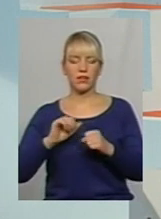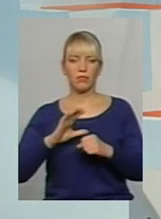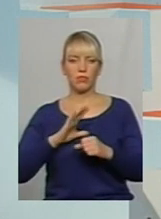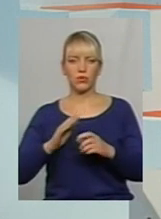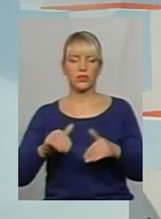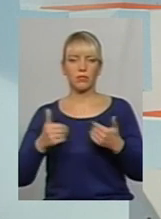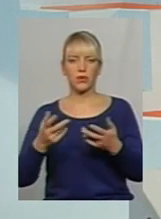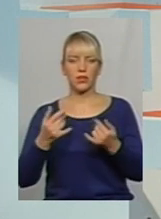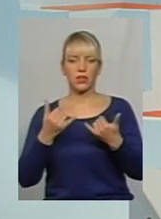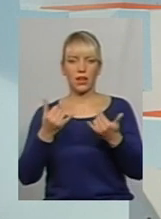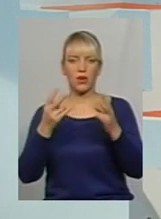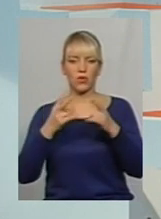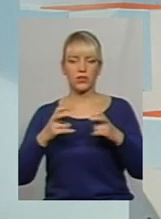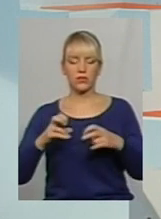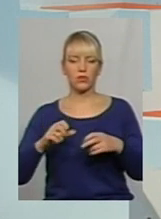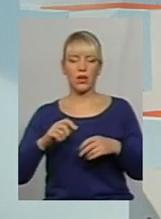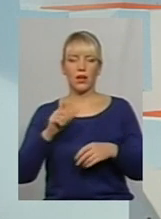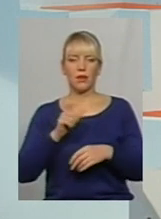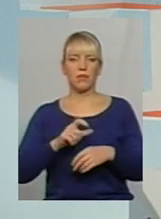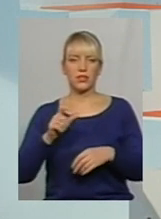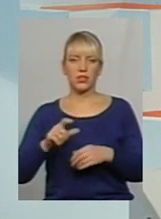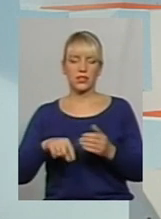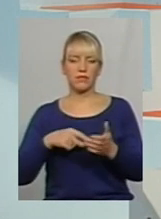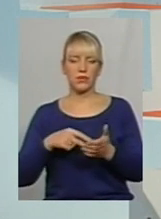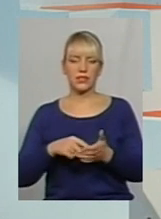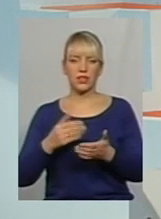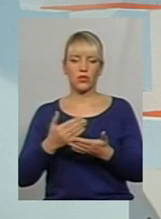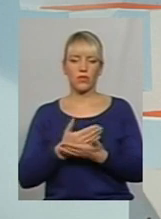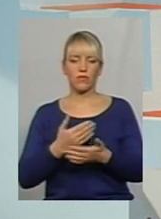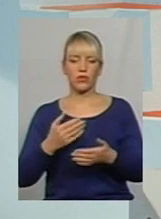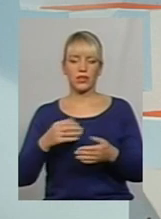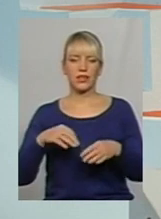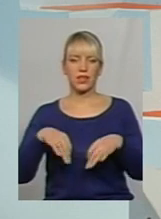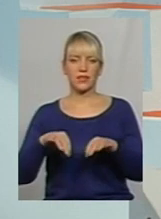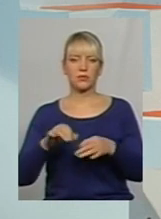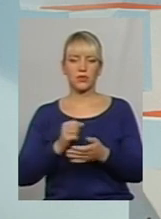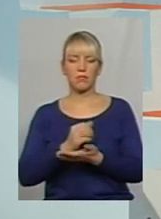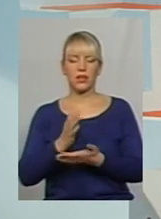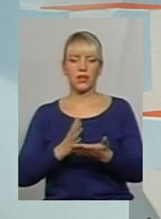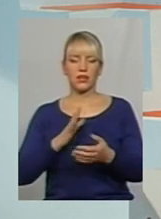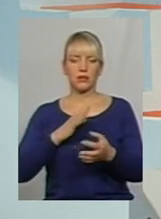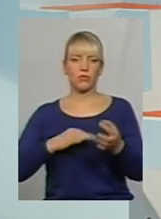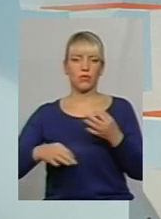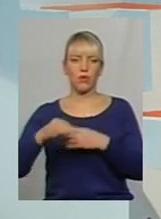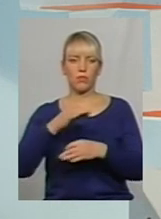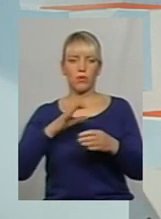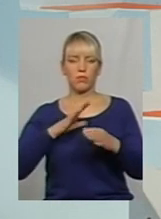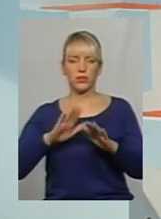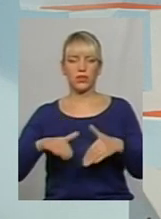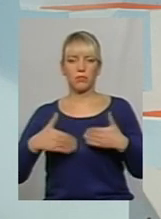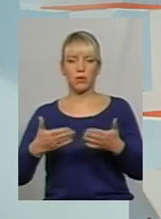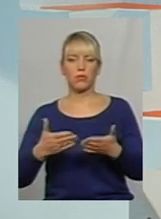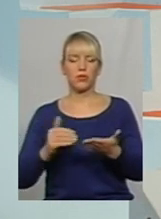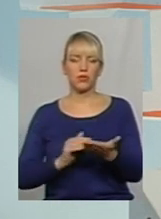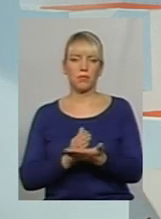розгляду мешканців міста новий проєкт транспортної мережі, який проходив обговорення, були запропоновані